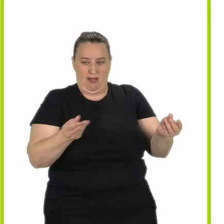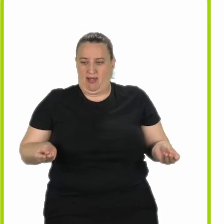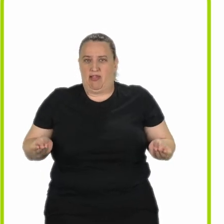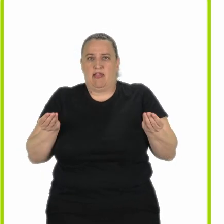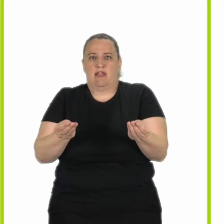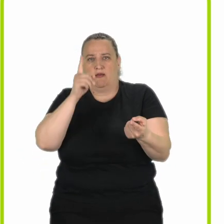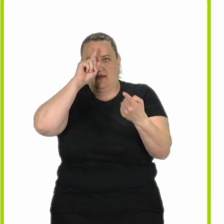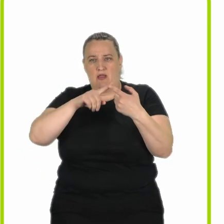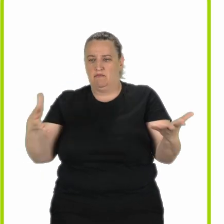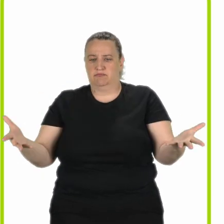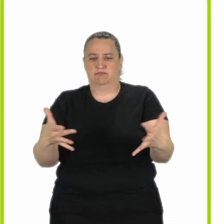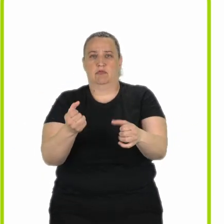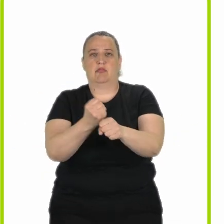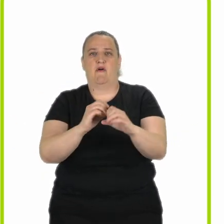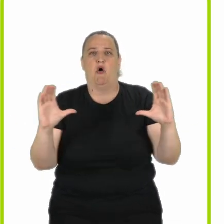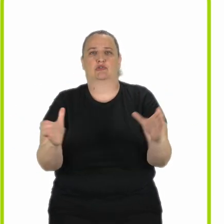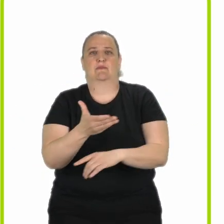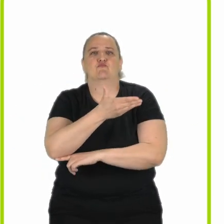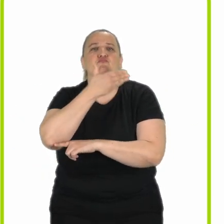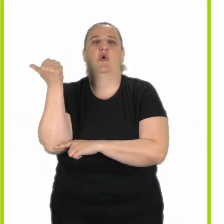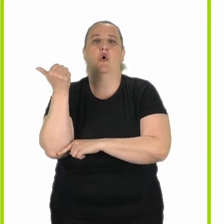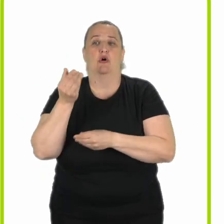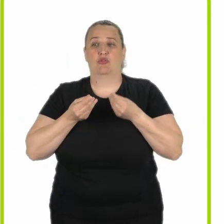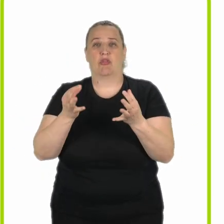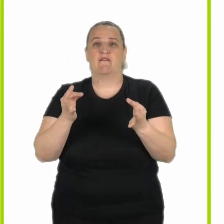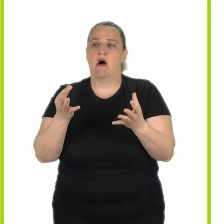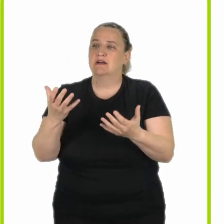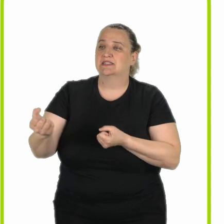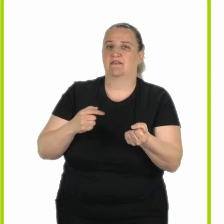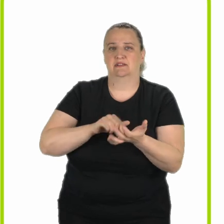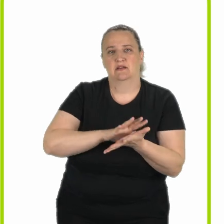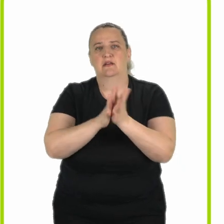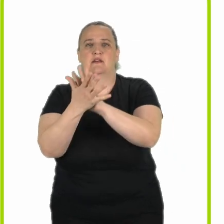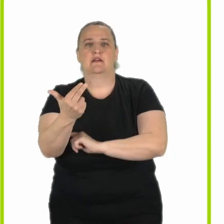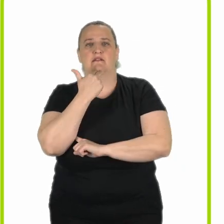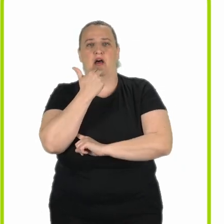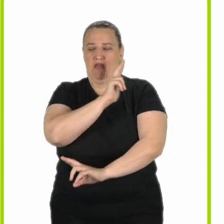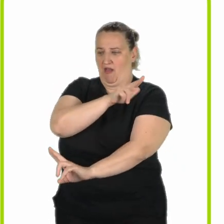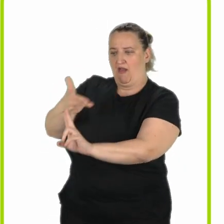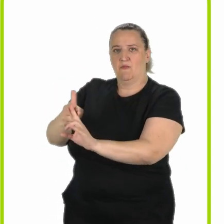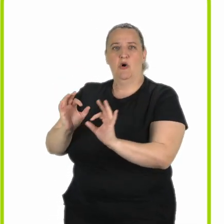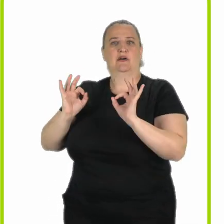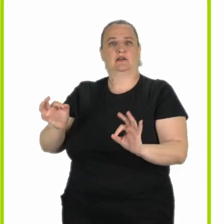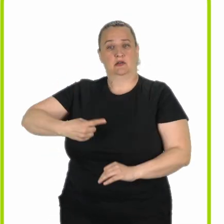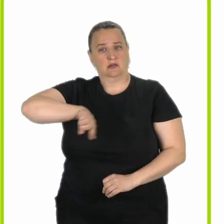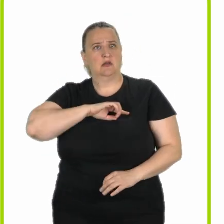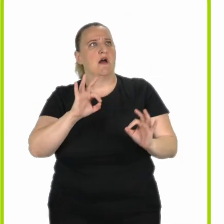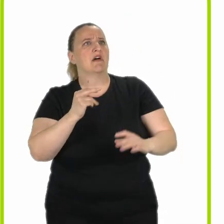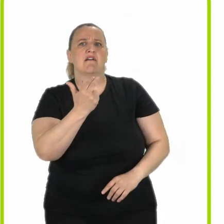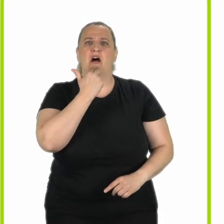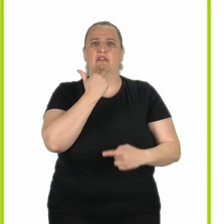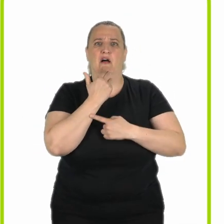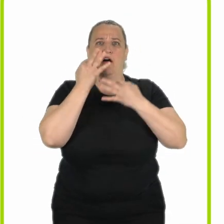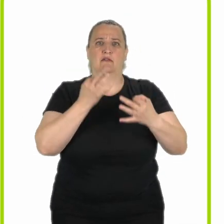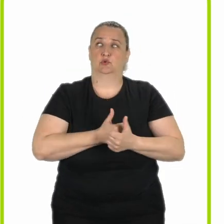locaux entre eux pour mieux travailler ensemble afin d'améliorer la qualité du service rendu aux personnes. Les exigences de qualité sont